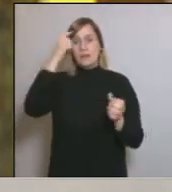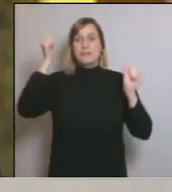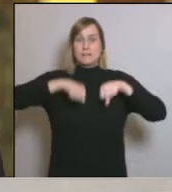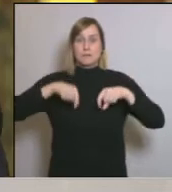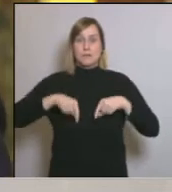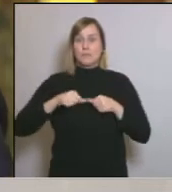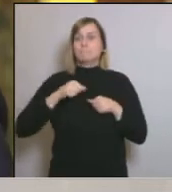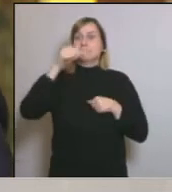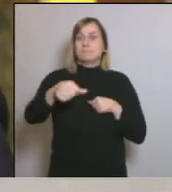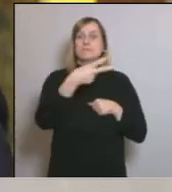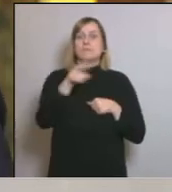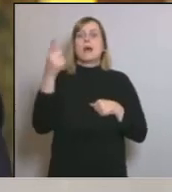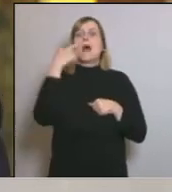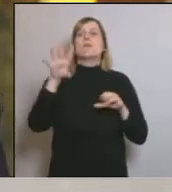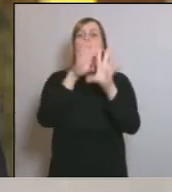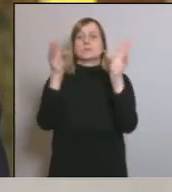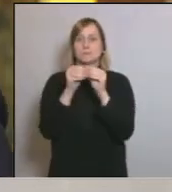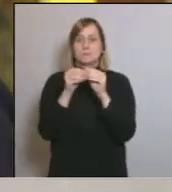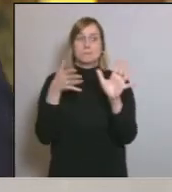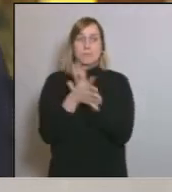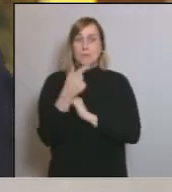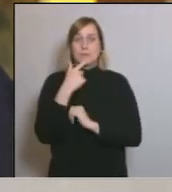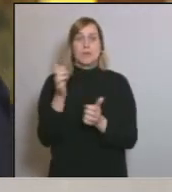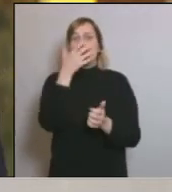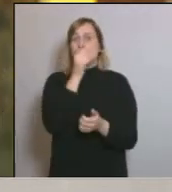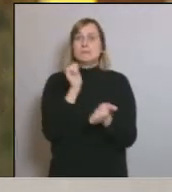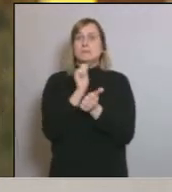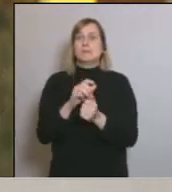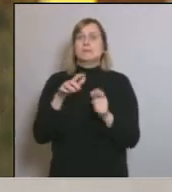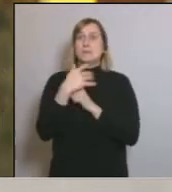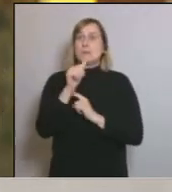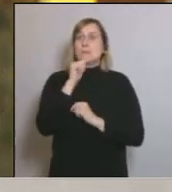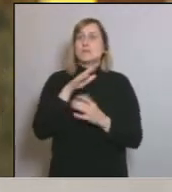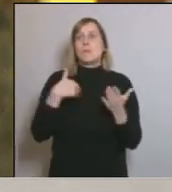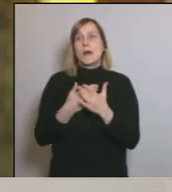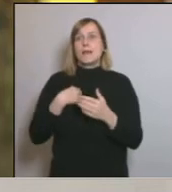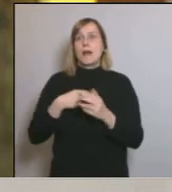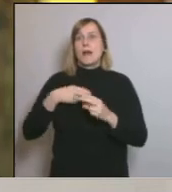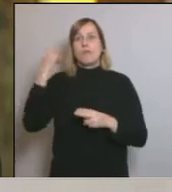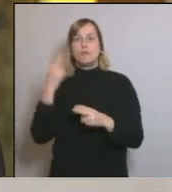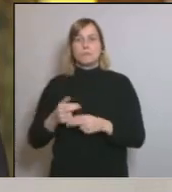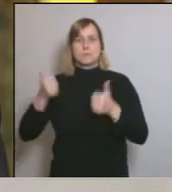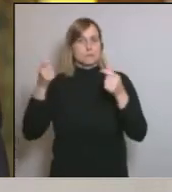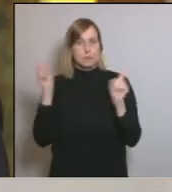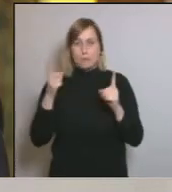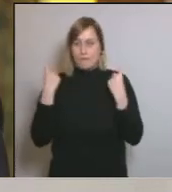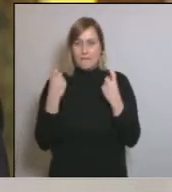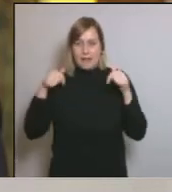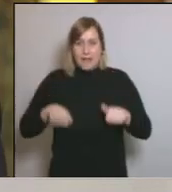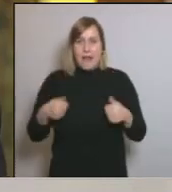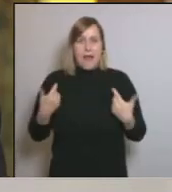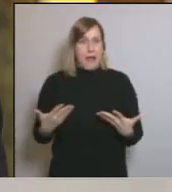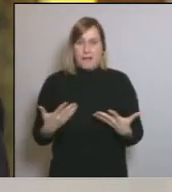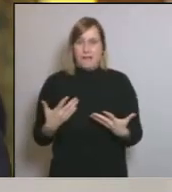fins aquí 15 dies. Per tant, no podem esperar a viure una situació pitjor per prendre mesures més contundents. Cal actuar sense esperar